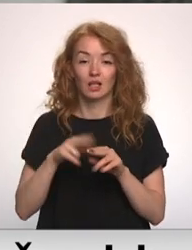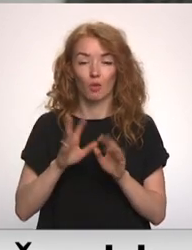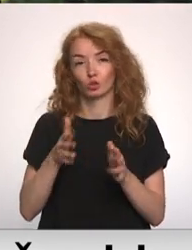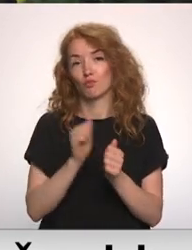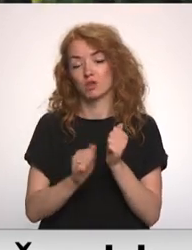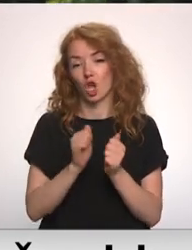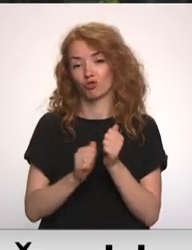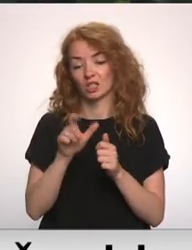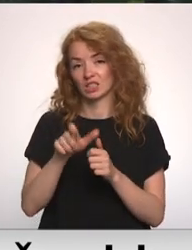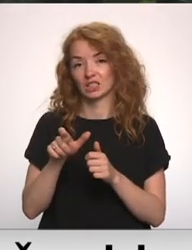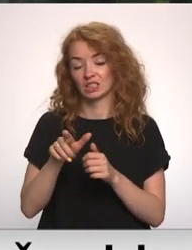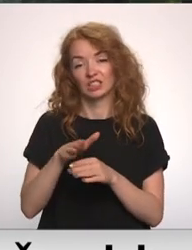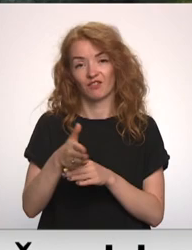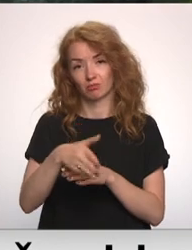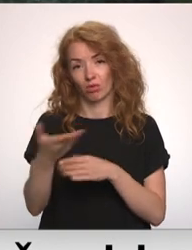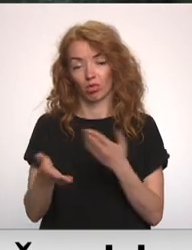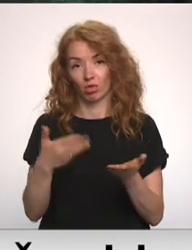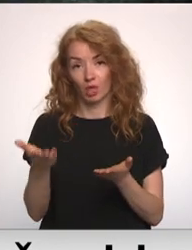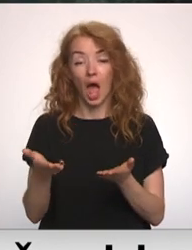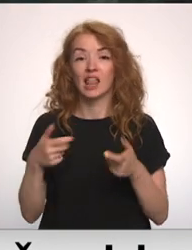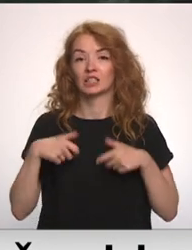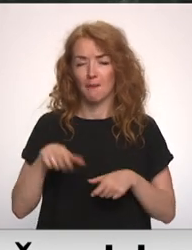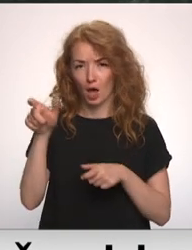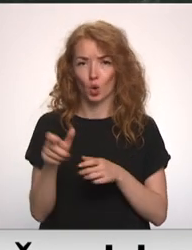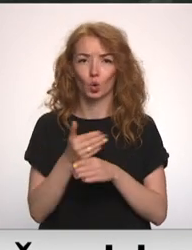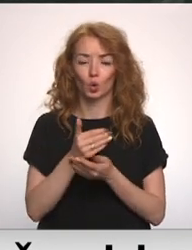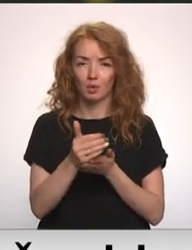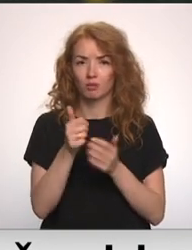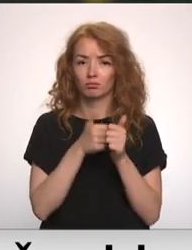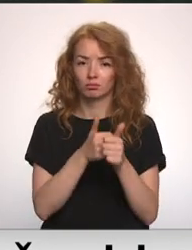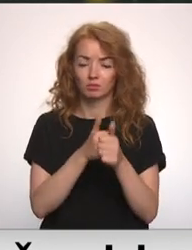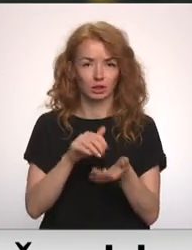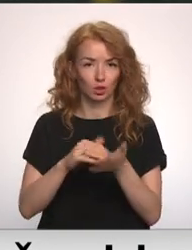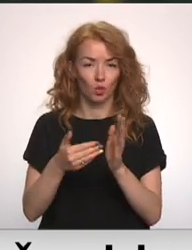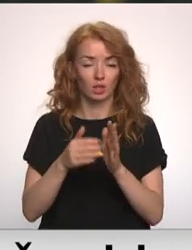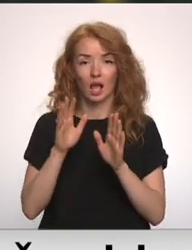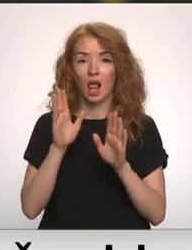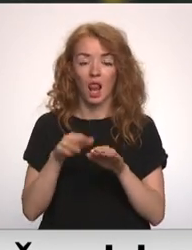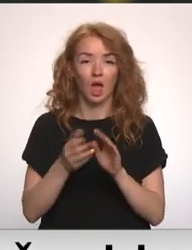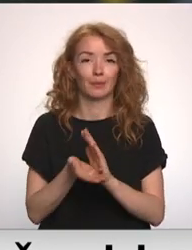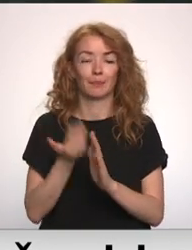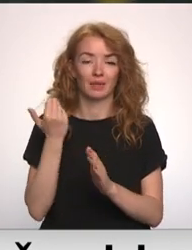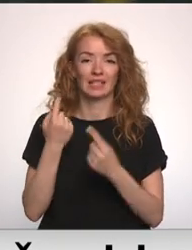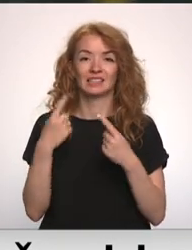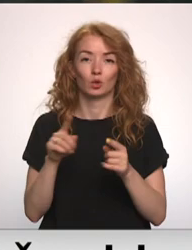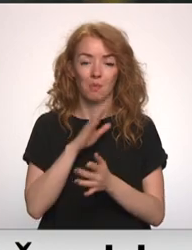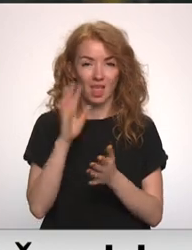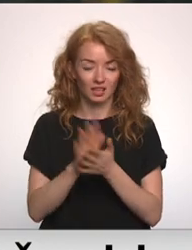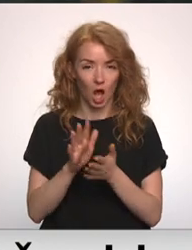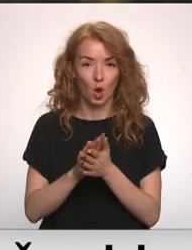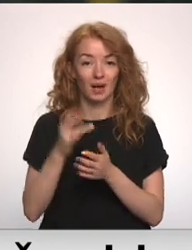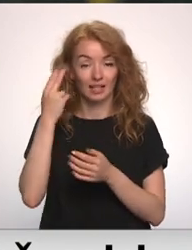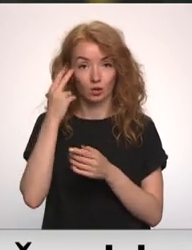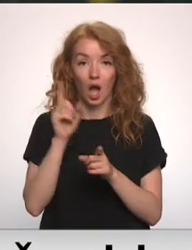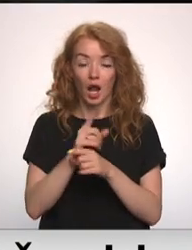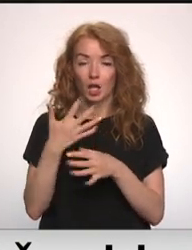būs biežāka. Balsts vides dienas inspektori turpinās sekot situācijai aiviekstē. Lai slēgtu citus iespējamos piesārņojumus un riskus, ir